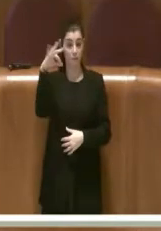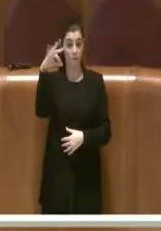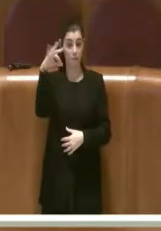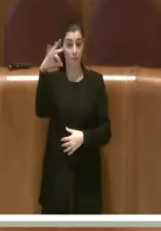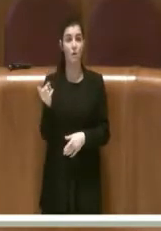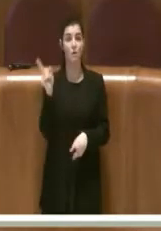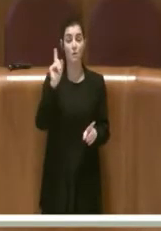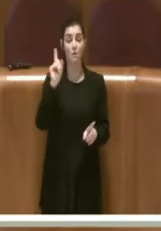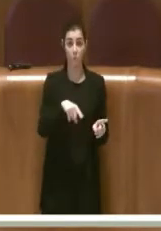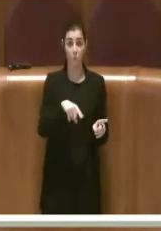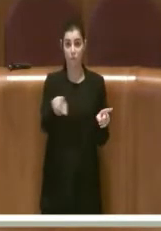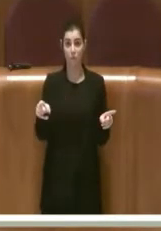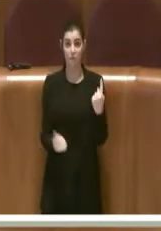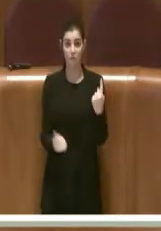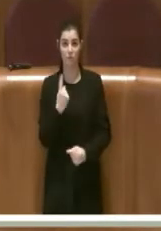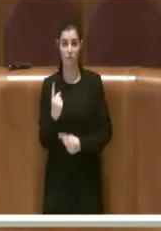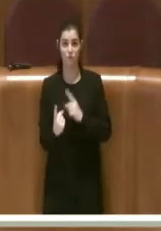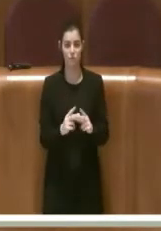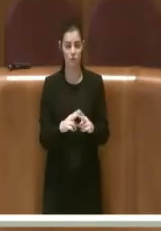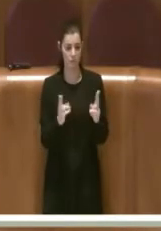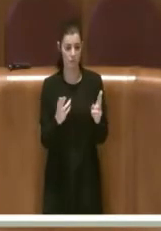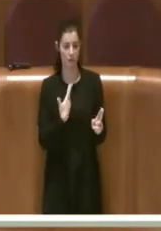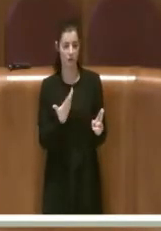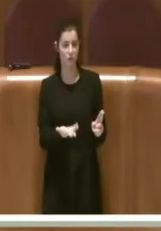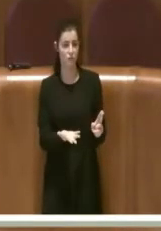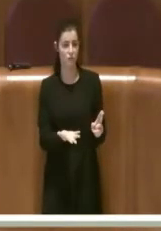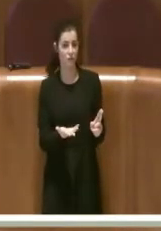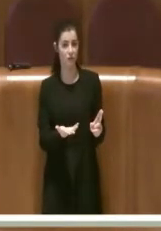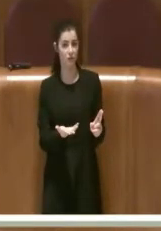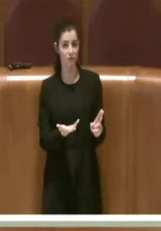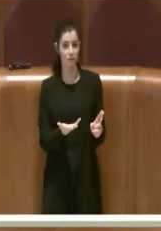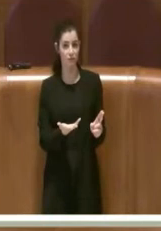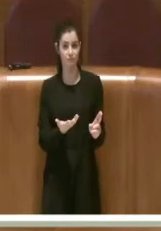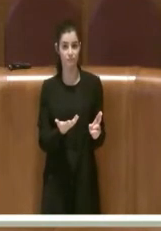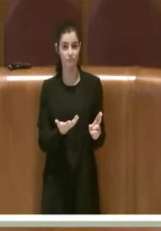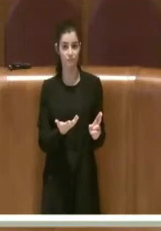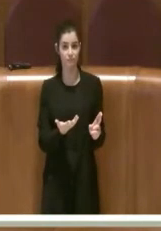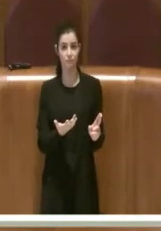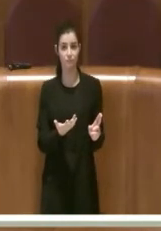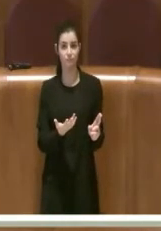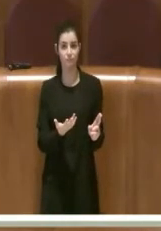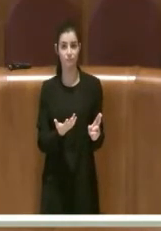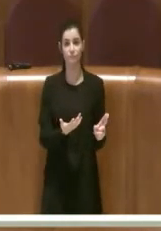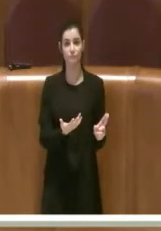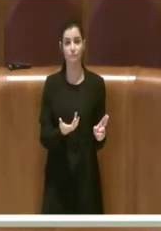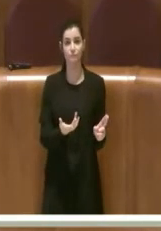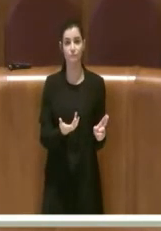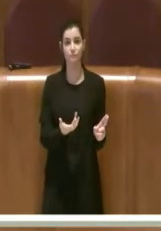anche qui andiamo a vedere che la somma che avevamo